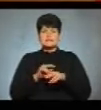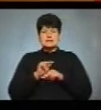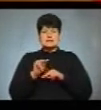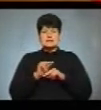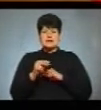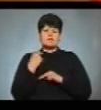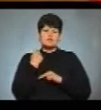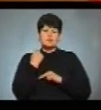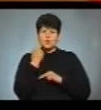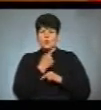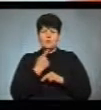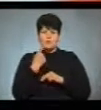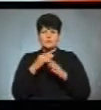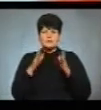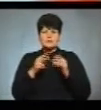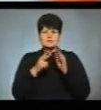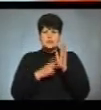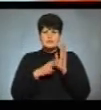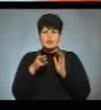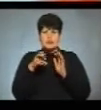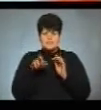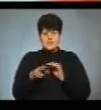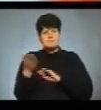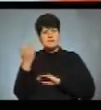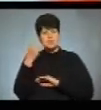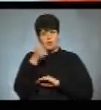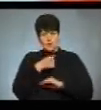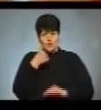англомовному таборі 17 липня минулого року.